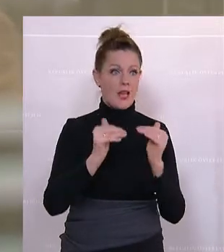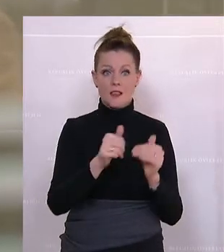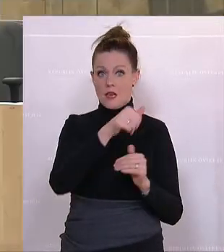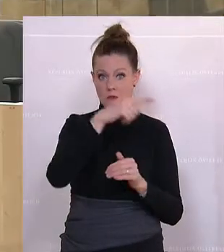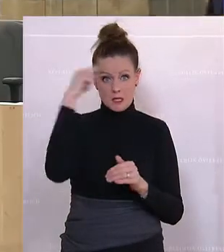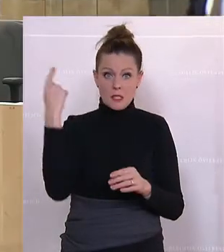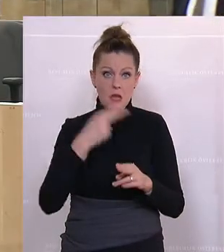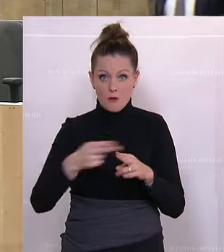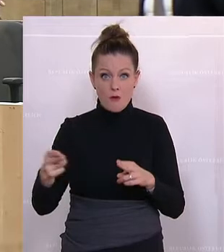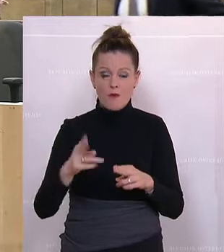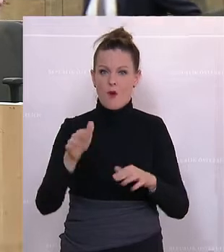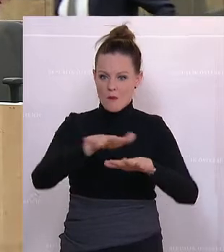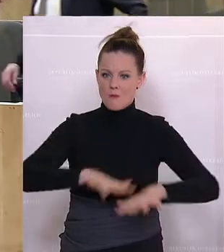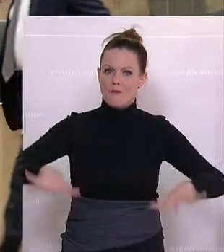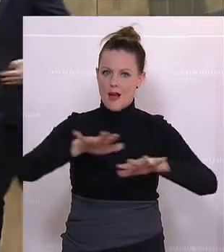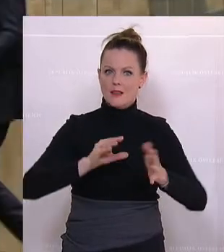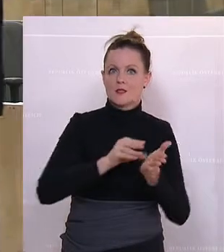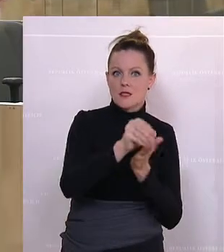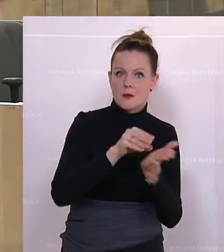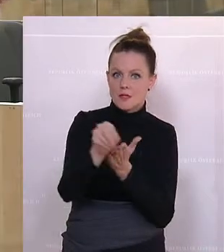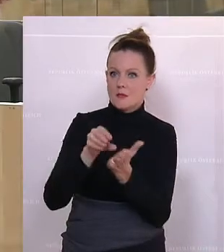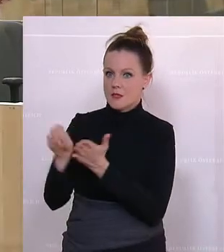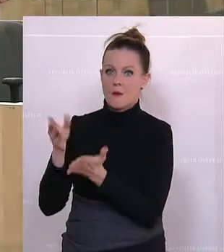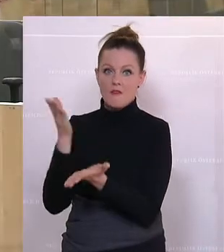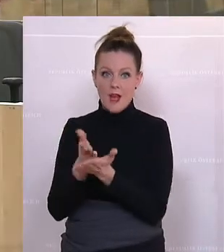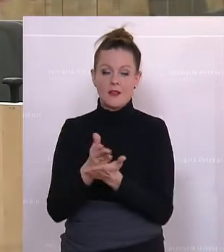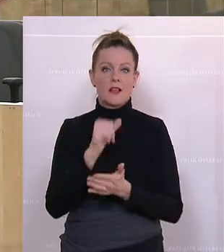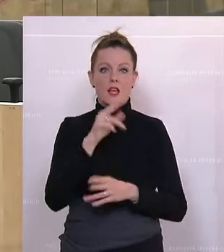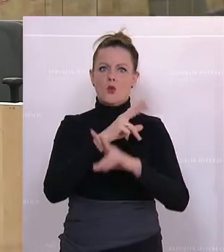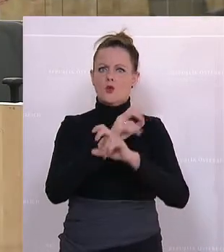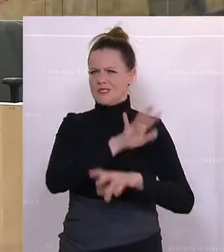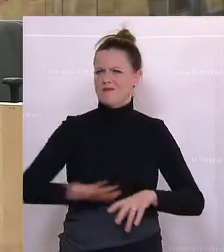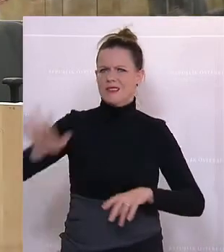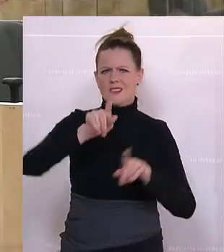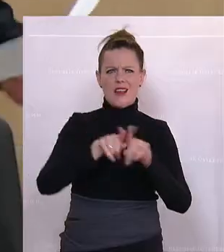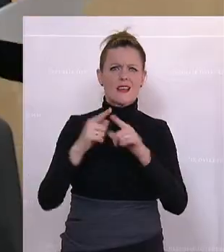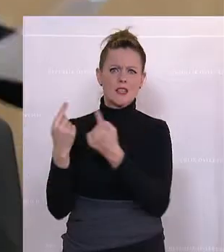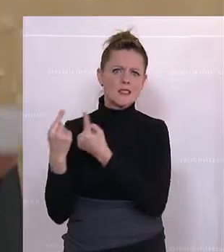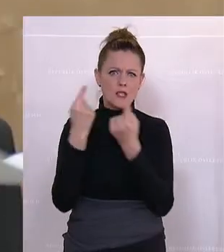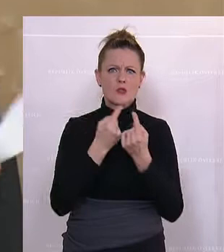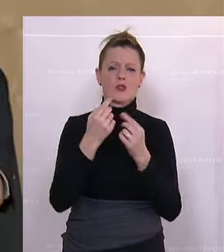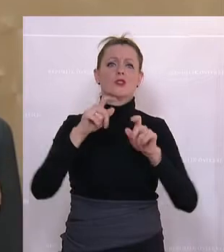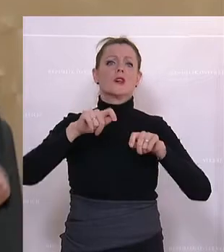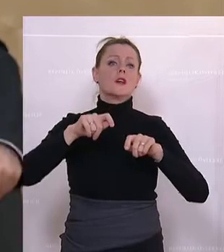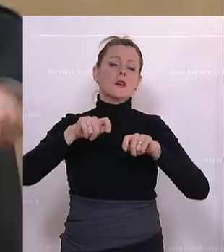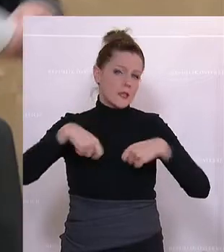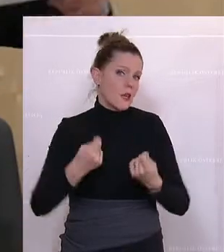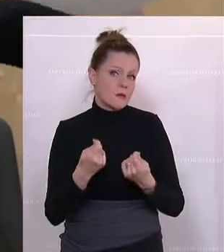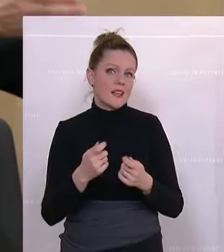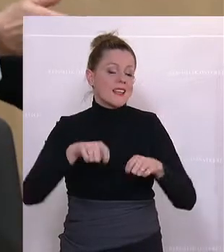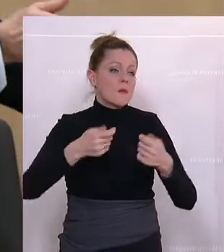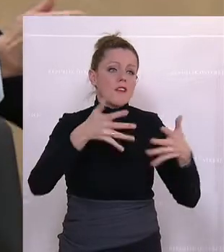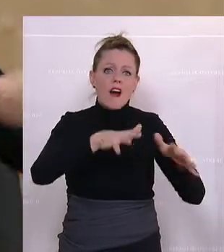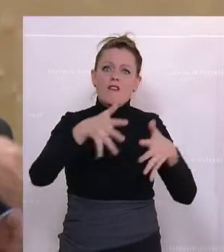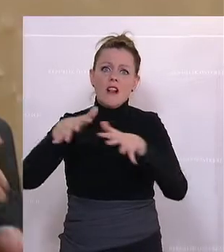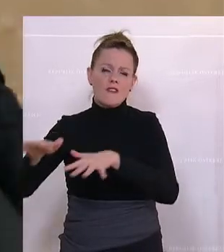weil diese Basisabgeltung einmal geleistet ist, dass ja nicht überall in Österreich die gleiche Situation herrscht. Ja, und da mag es Fälle geben, wo es auf der